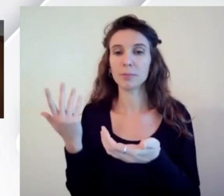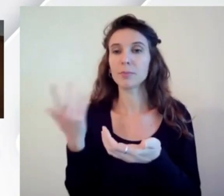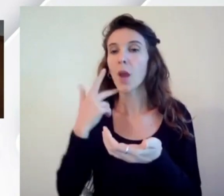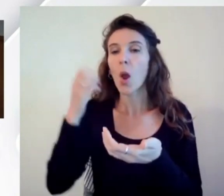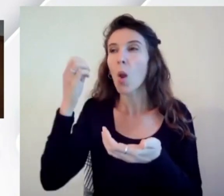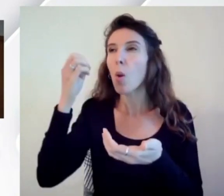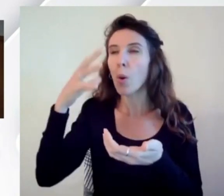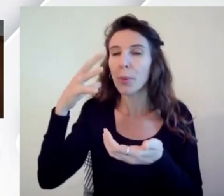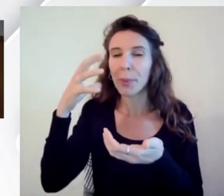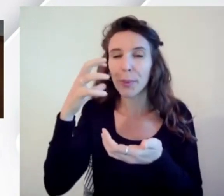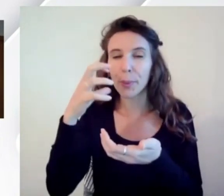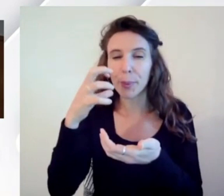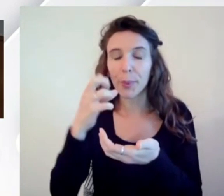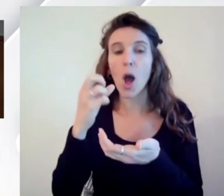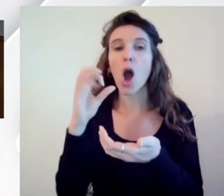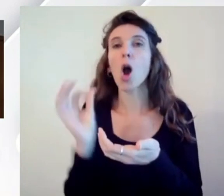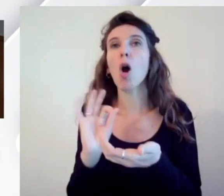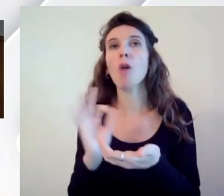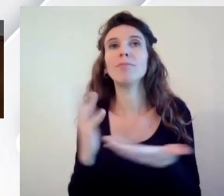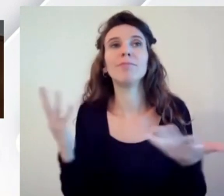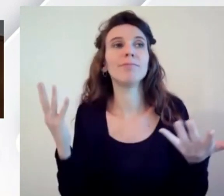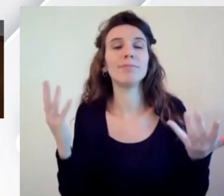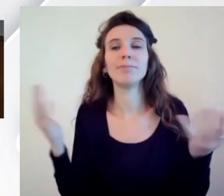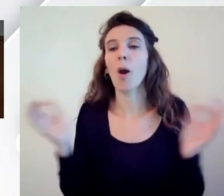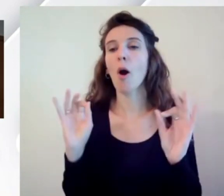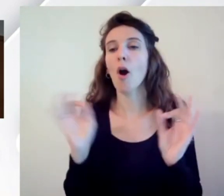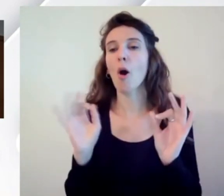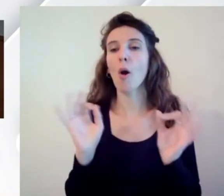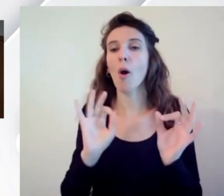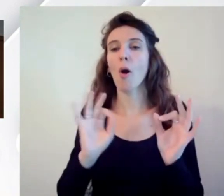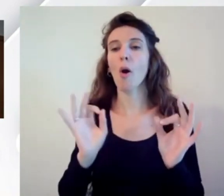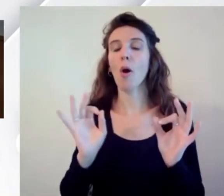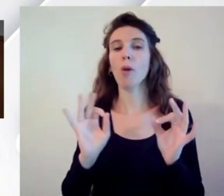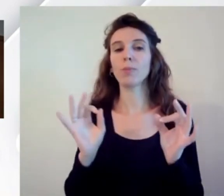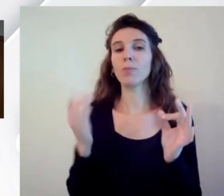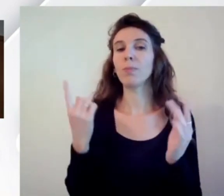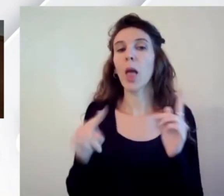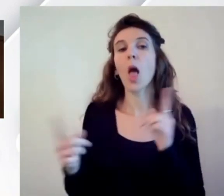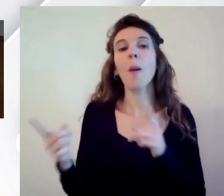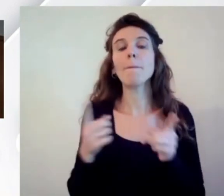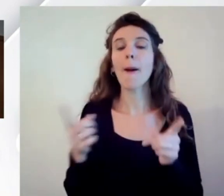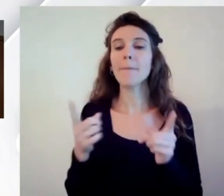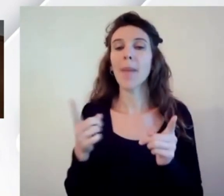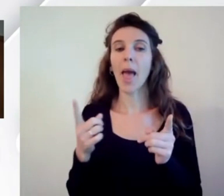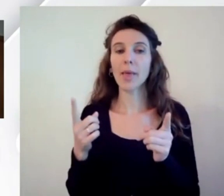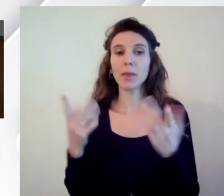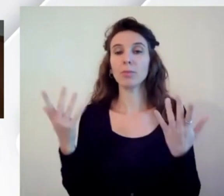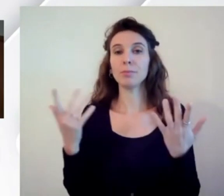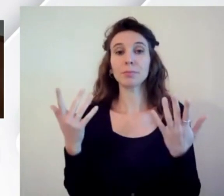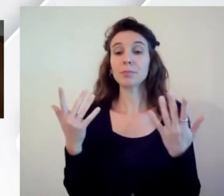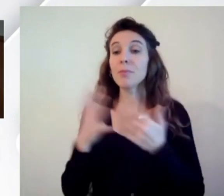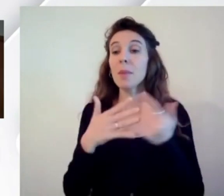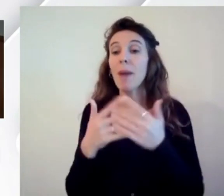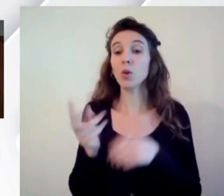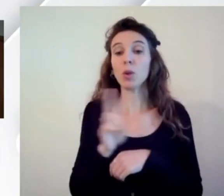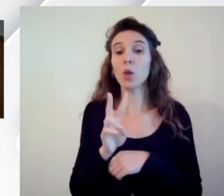precaria o di magari che in quel momento non ha la possibilità di utilizzare entrambe le